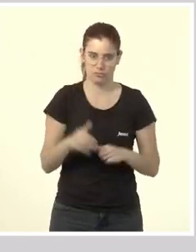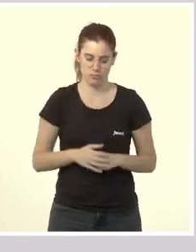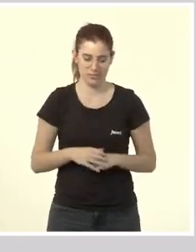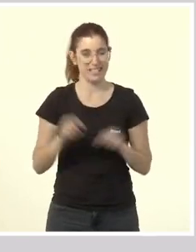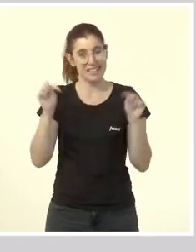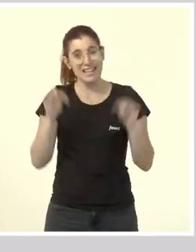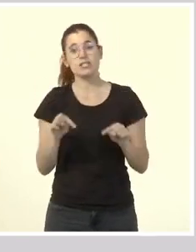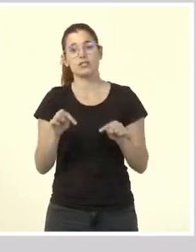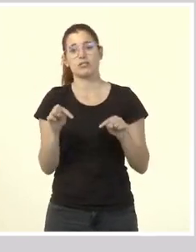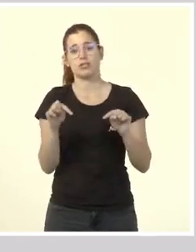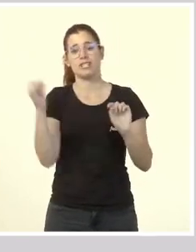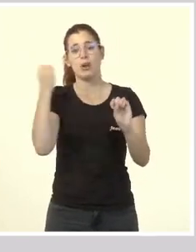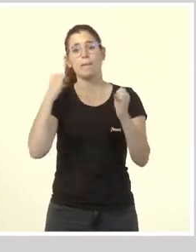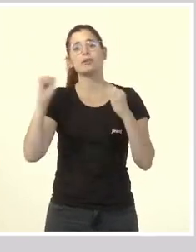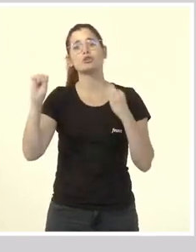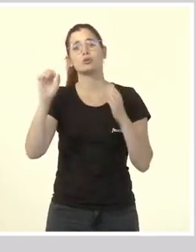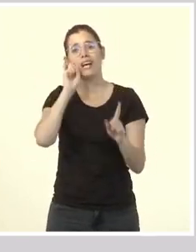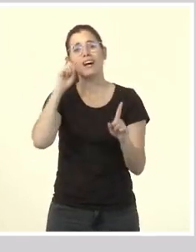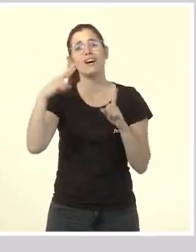Aquesta és una postura política,